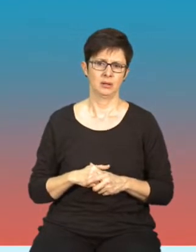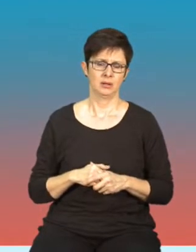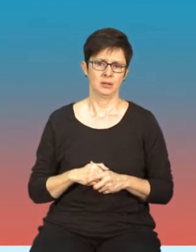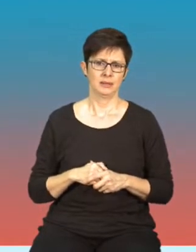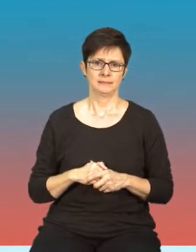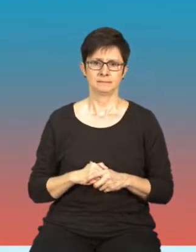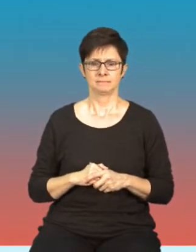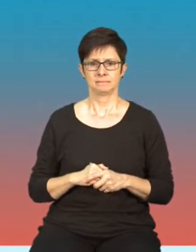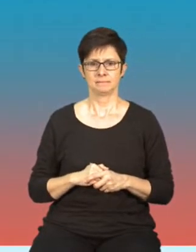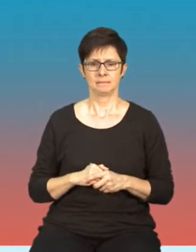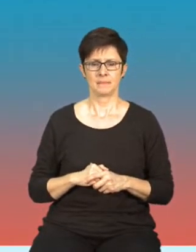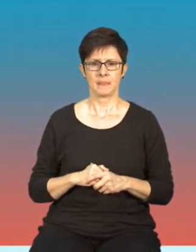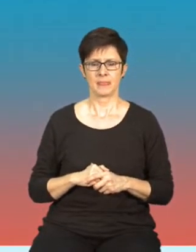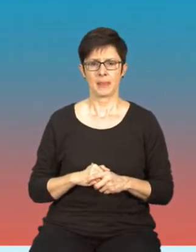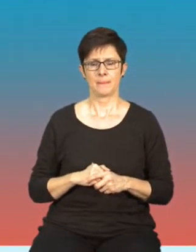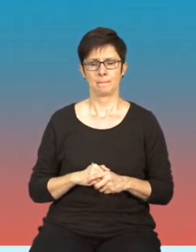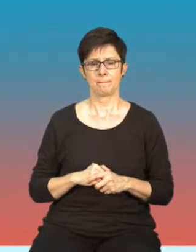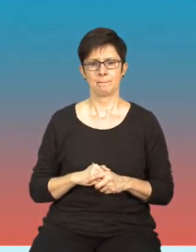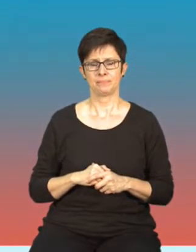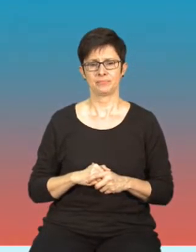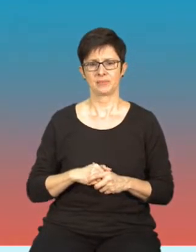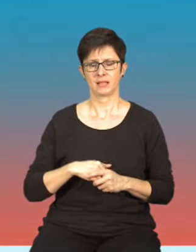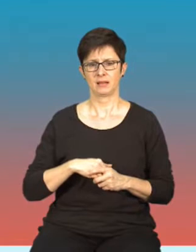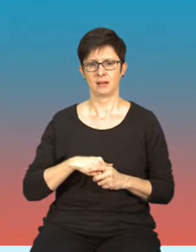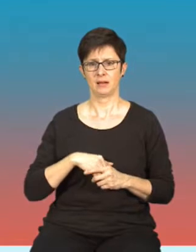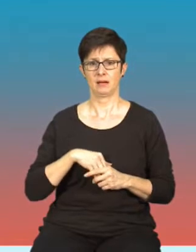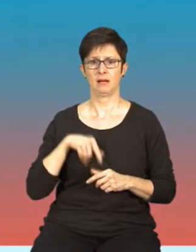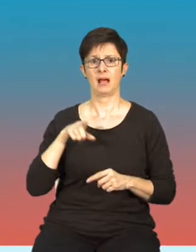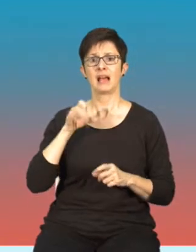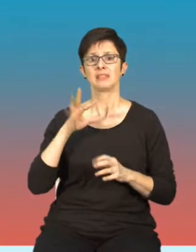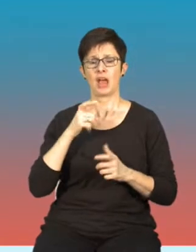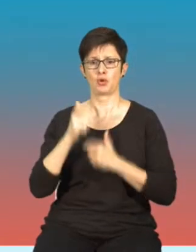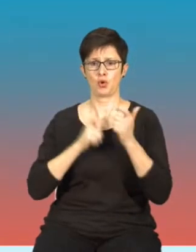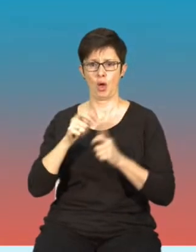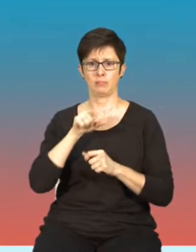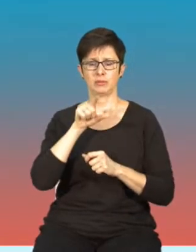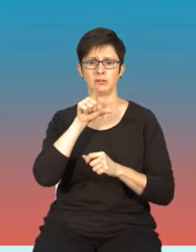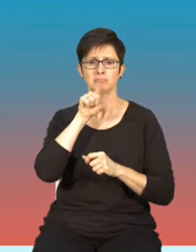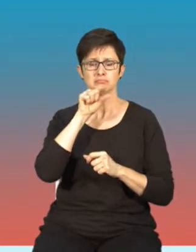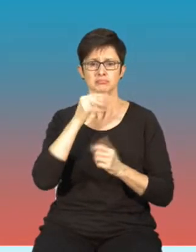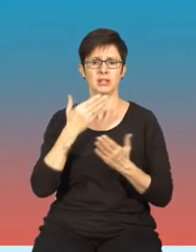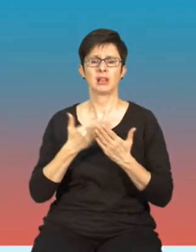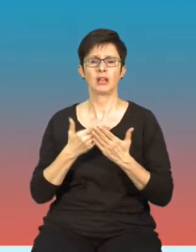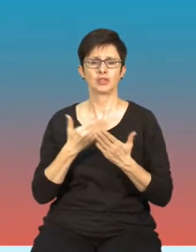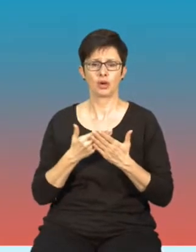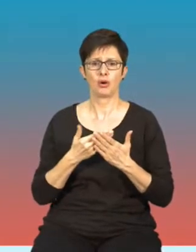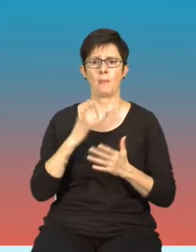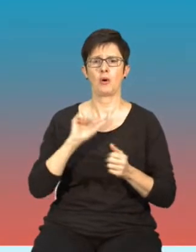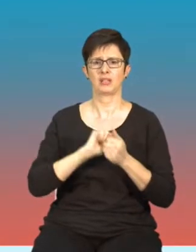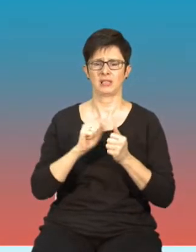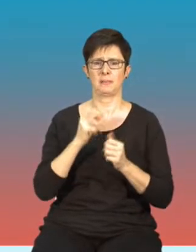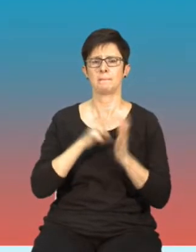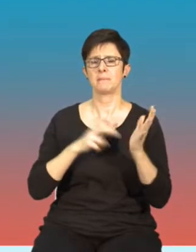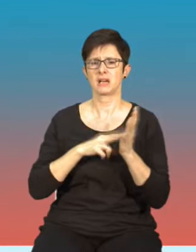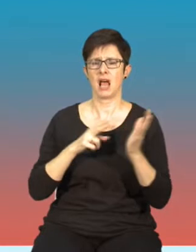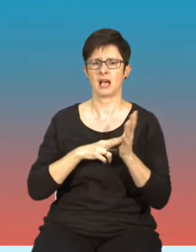Prawdopodobnie takie postępowanie ze strony Twittera wynika z tego, że brak jasnych rozwiązań